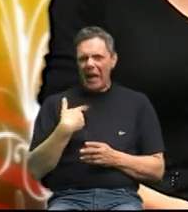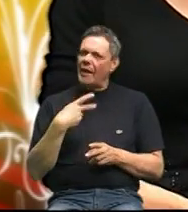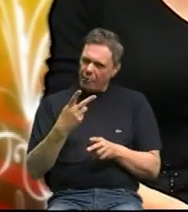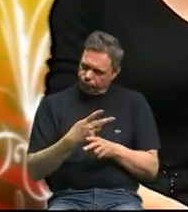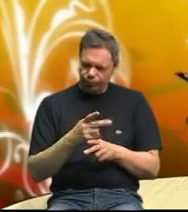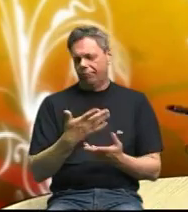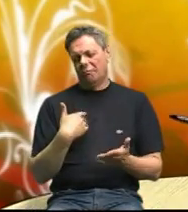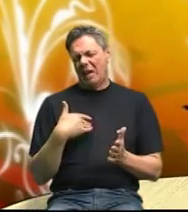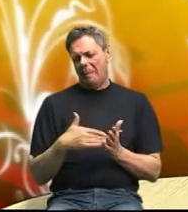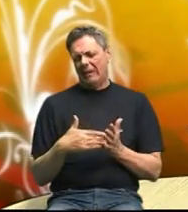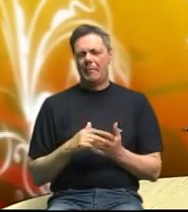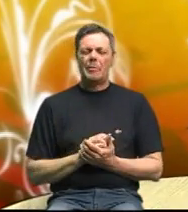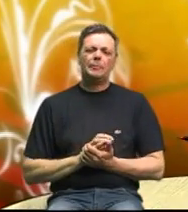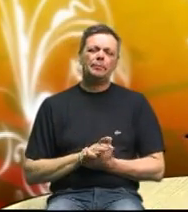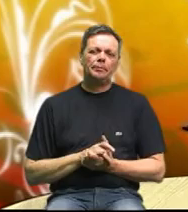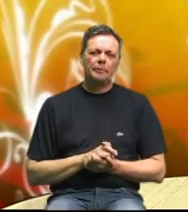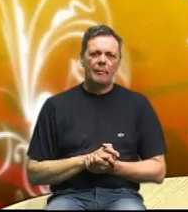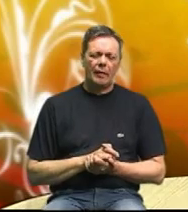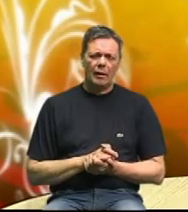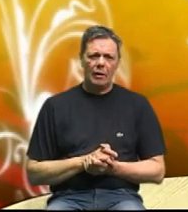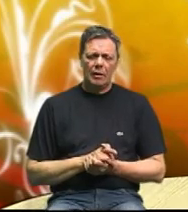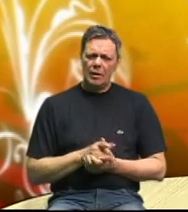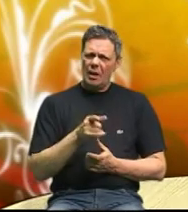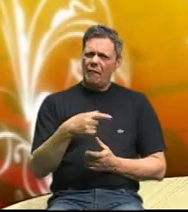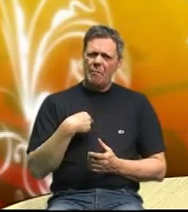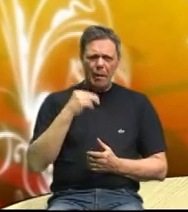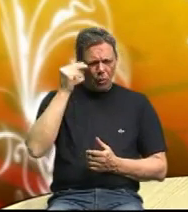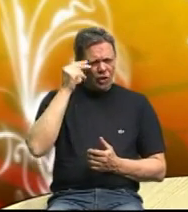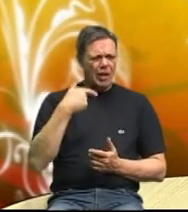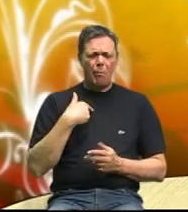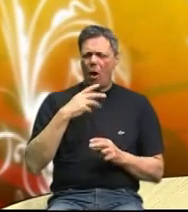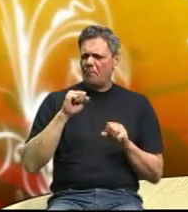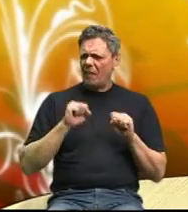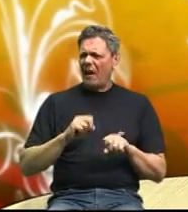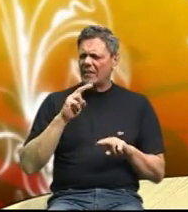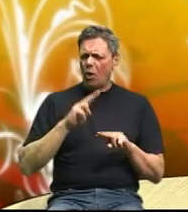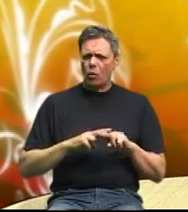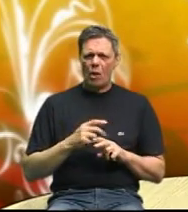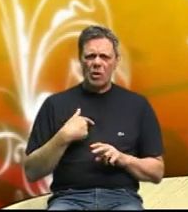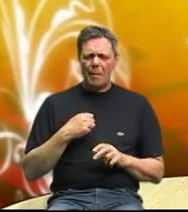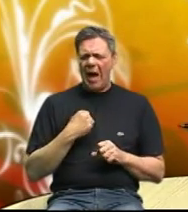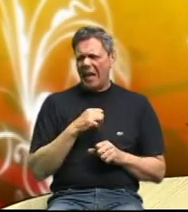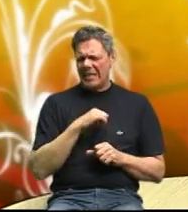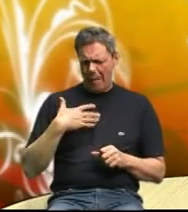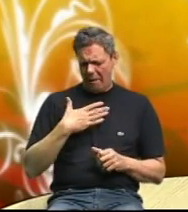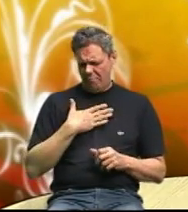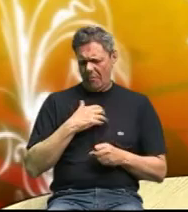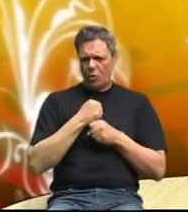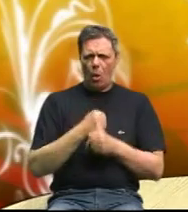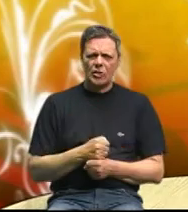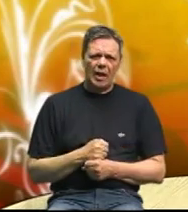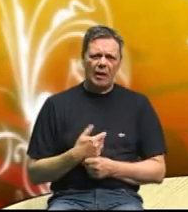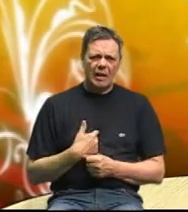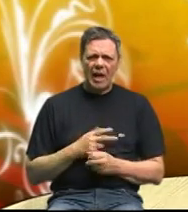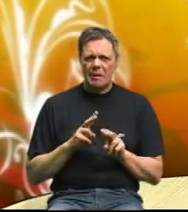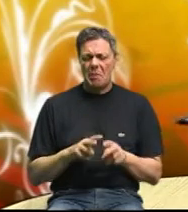gospođe Olga vi me posjećate na neke vlastite moje odluke koje sam ja donosla jer sam vjerojatno imala veću